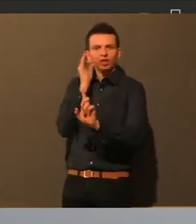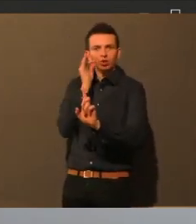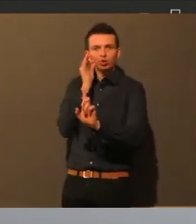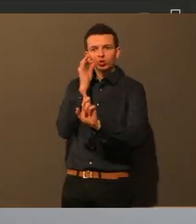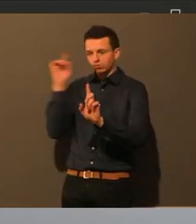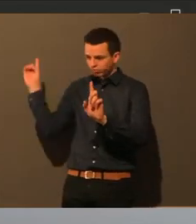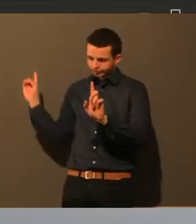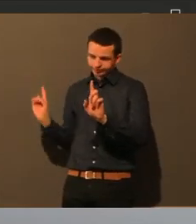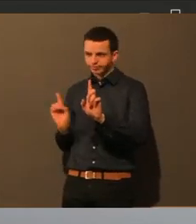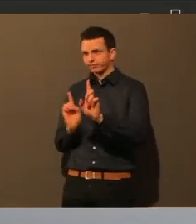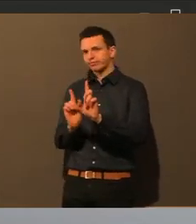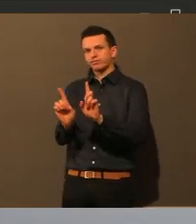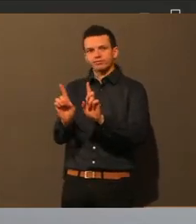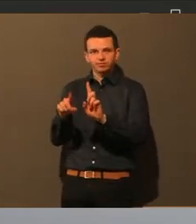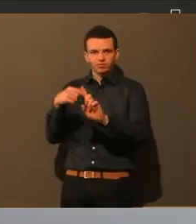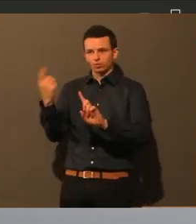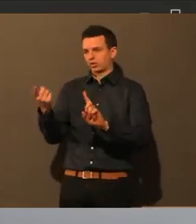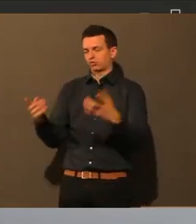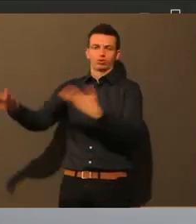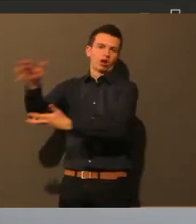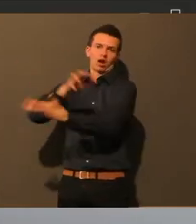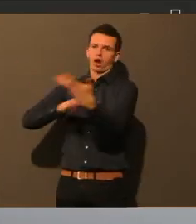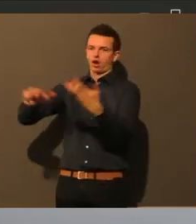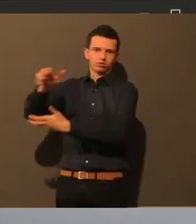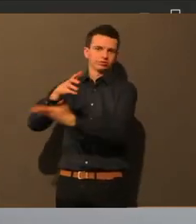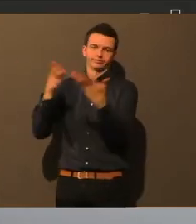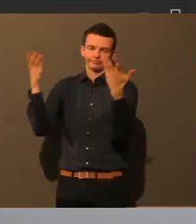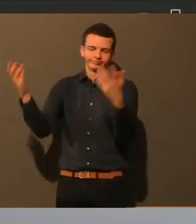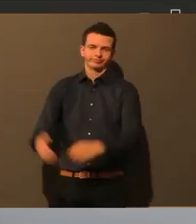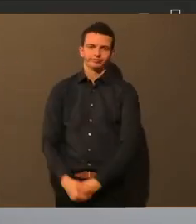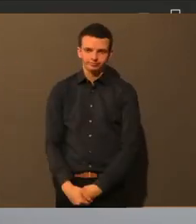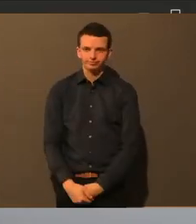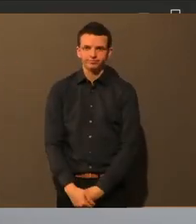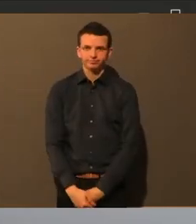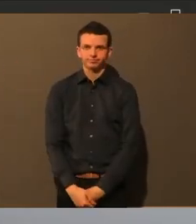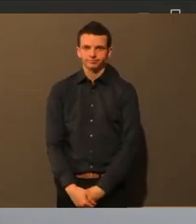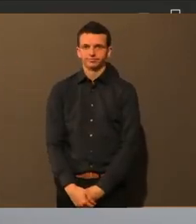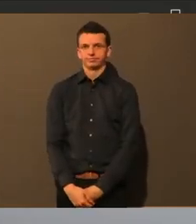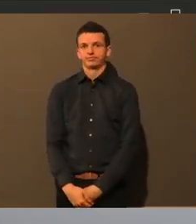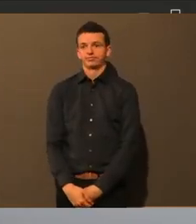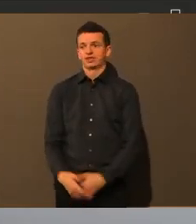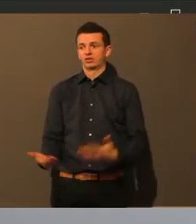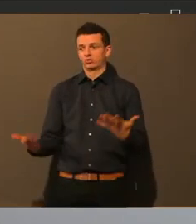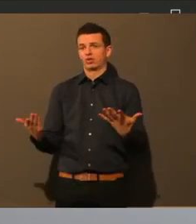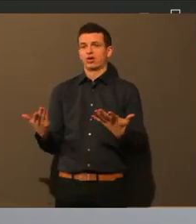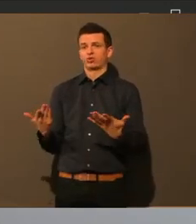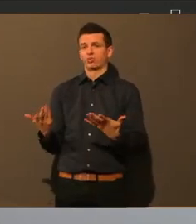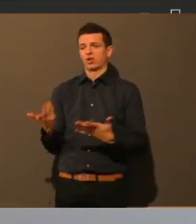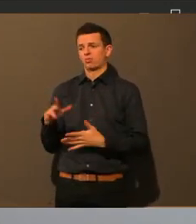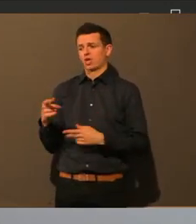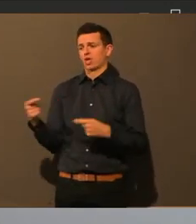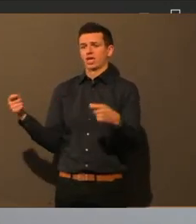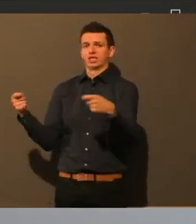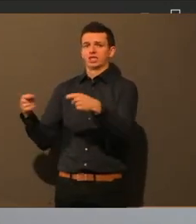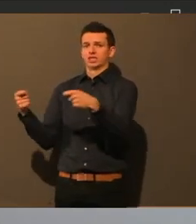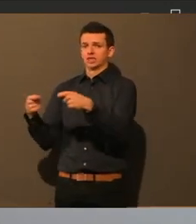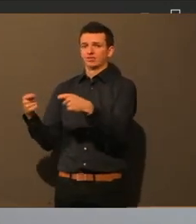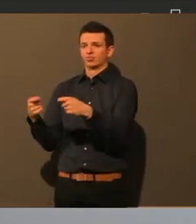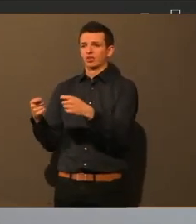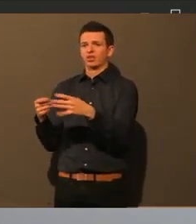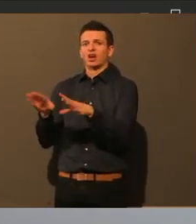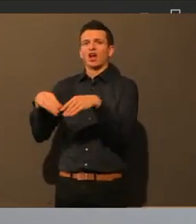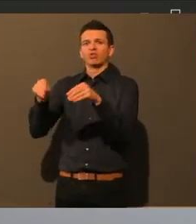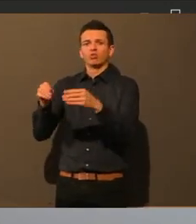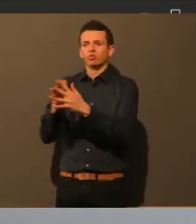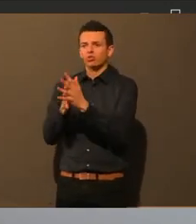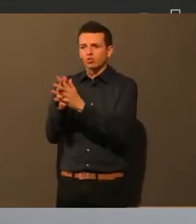das wollte ich bloß nur dazu sagen. Also es fehlt schon an Seife und Handtuch und vielleicht sagt man ein bisschen mehr. Dann die Wertigkeit von der Bildung. Wenn man schon immer